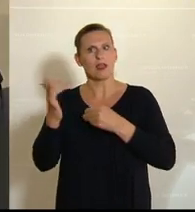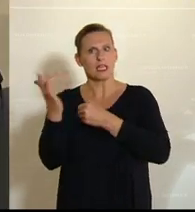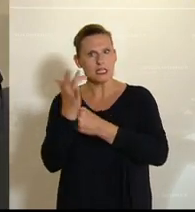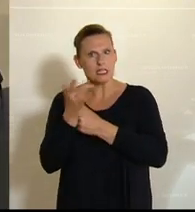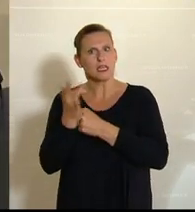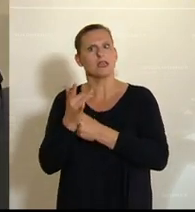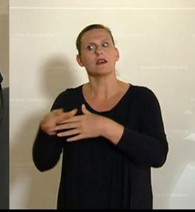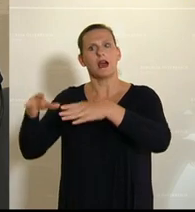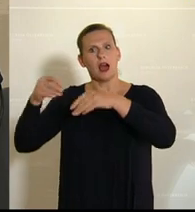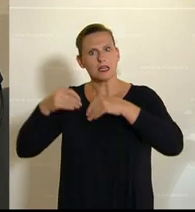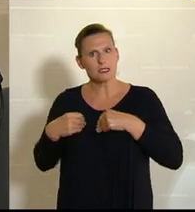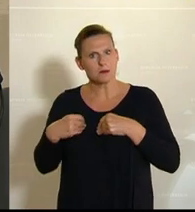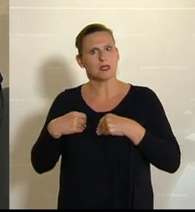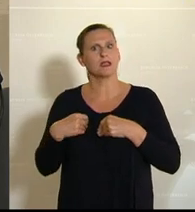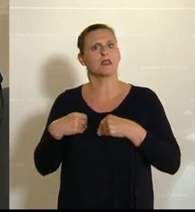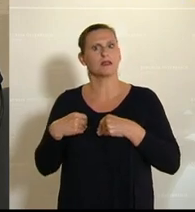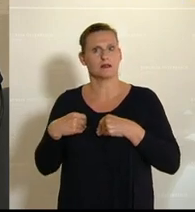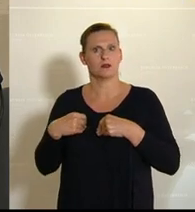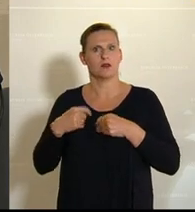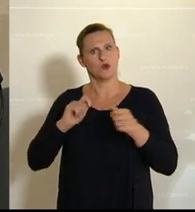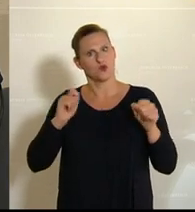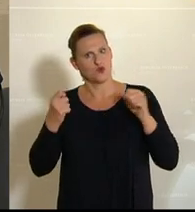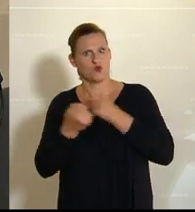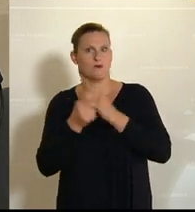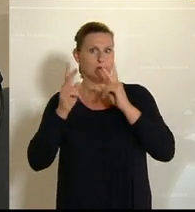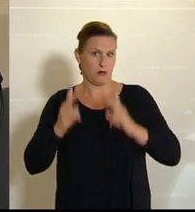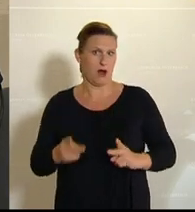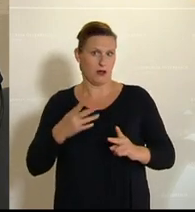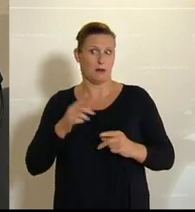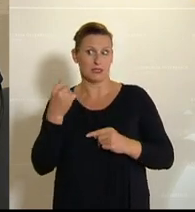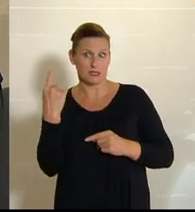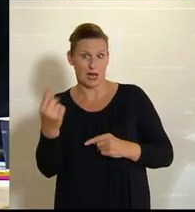genau hinzusehen, wo es substanzielle Herausforderungen gibt, die man ändern müsste, Herr Klubobmann.